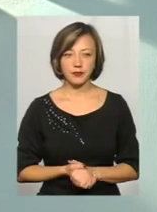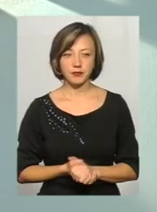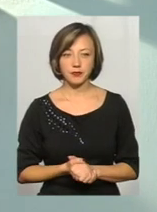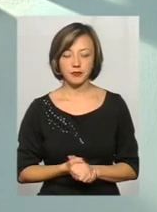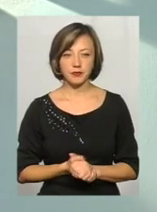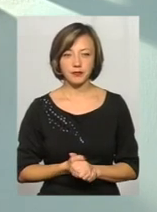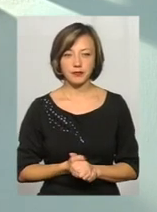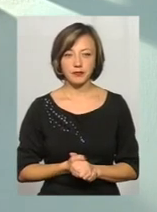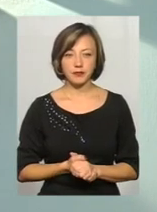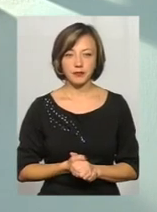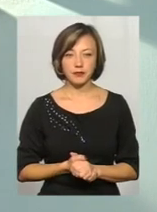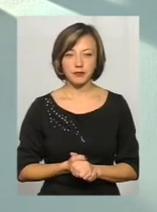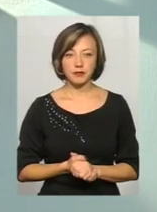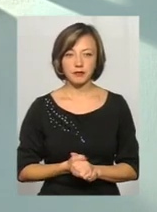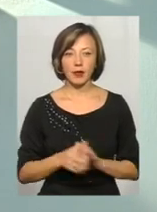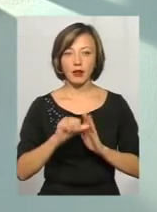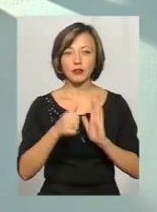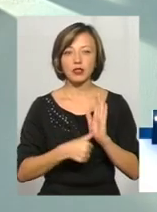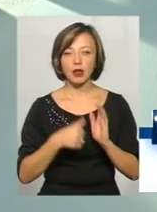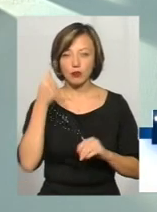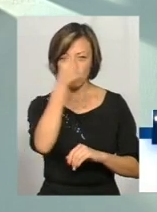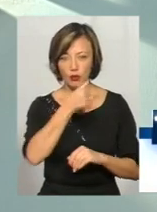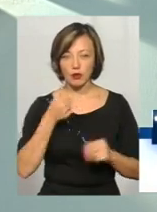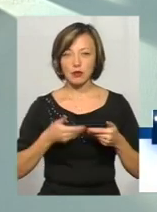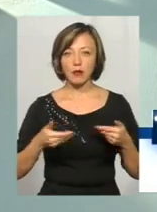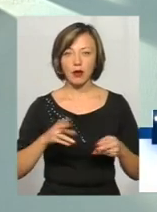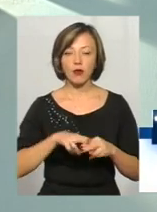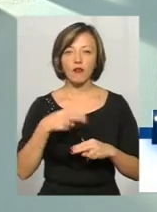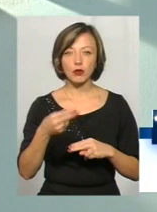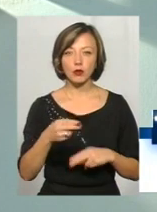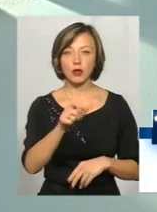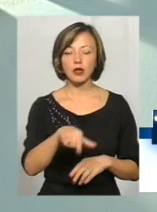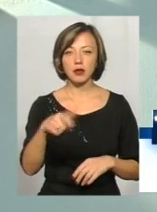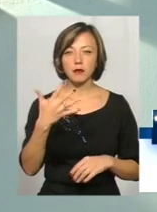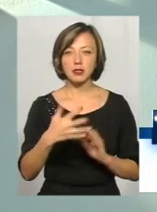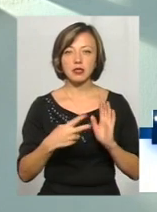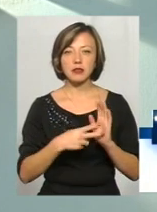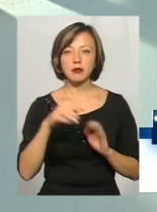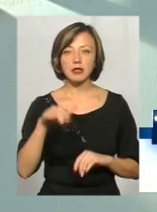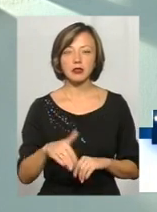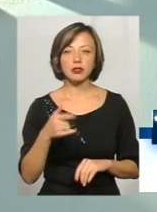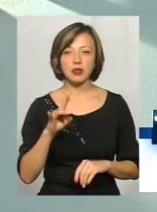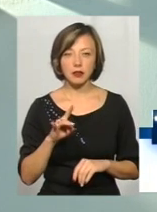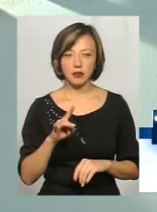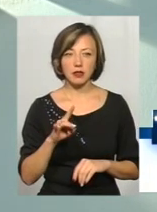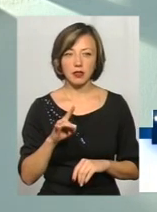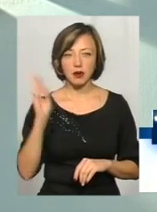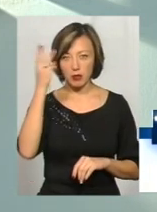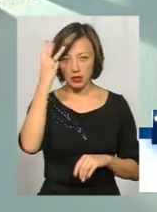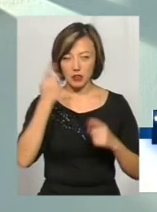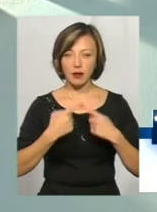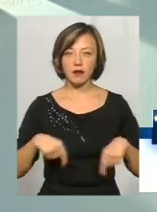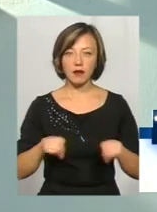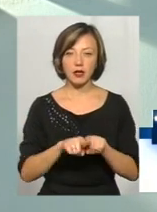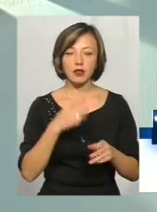Дивіться, не що ви статистику, яку я. В 2016 році ми повернули клієнтам 57 тисяч гривень поспосередньо Хмельницька філія